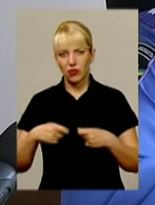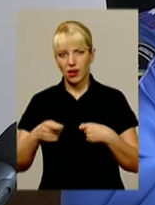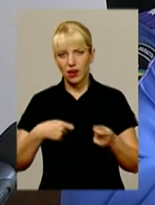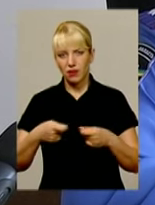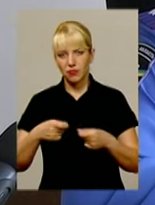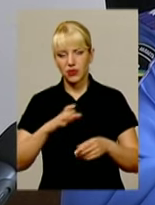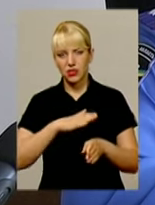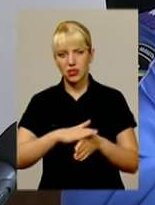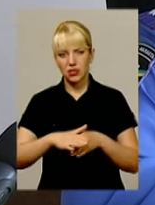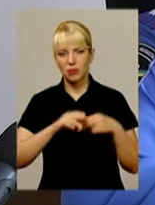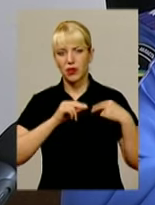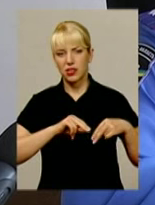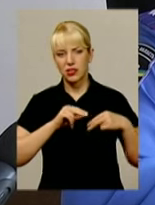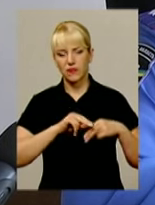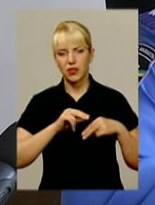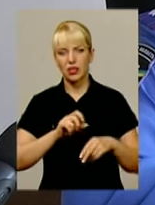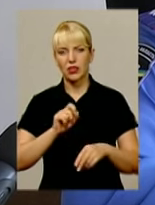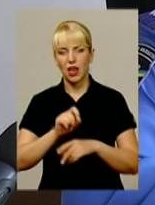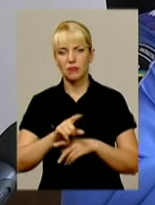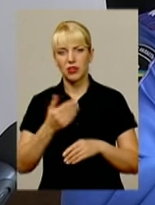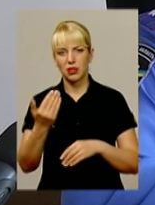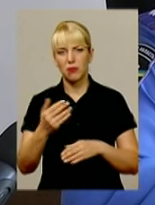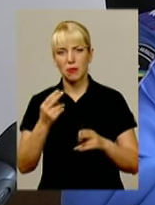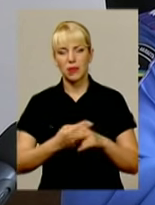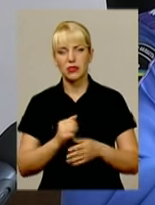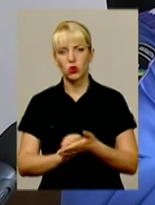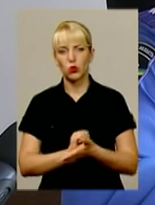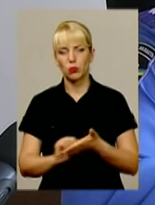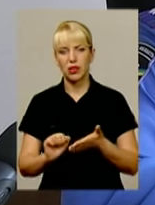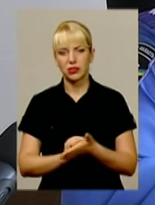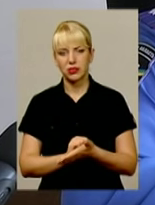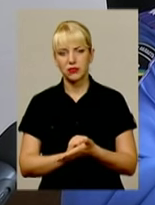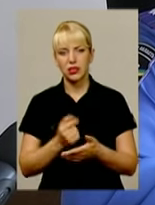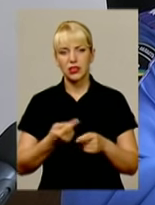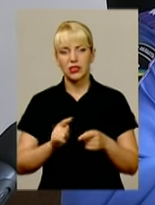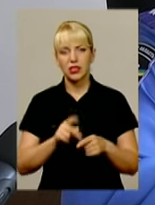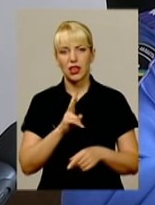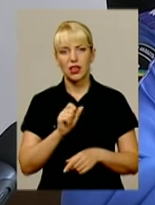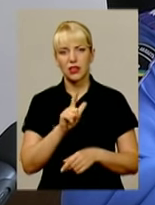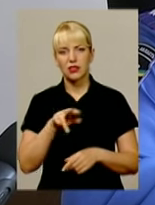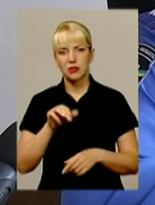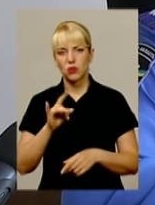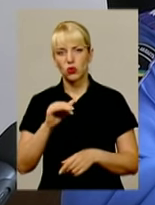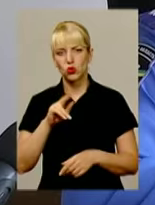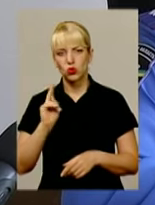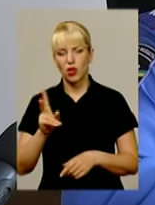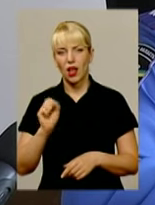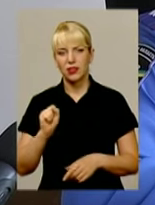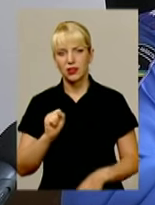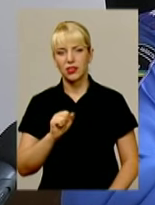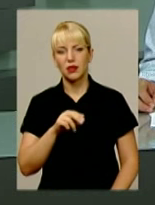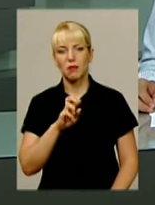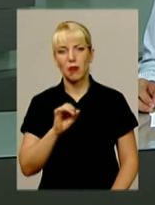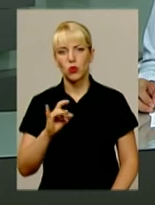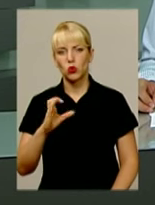працівники, наймані ним, без будь-яких документів. Це Казмирчук Андрій та Бобенюк Сергій.